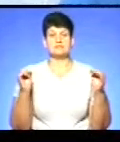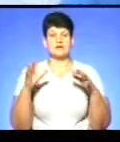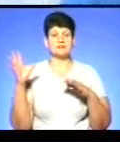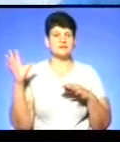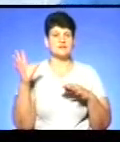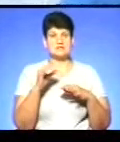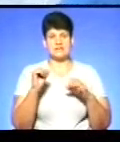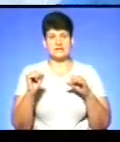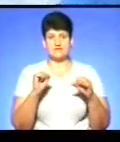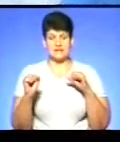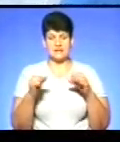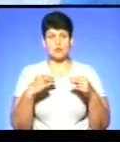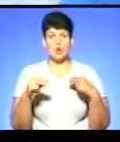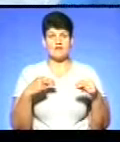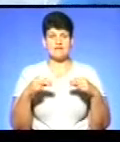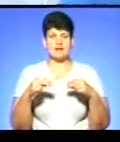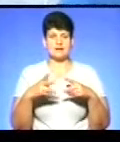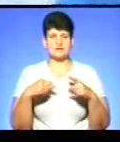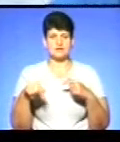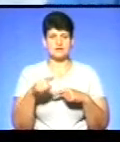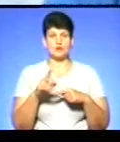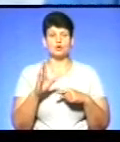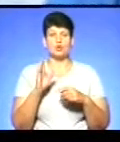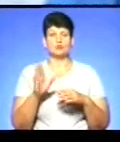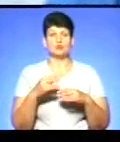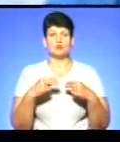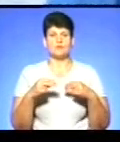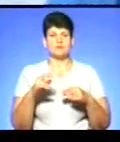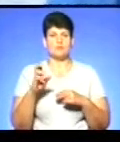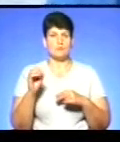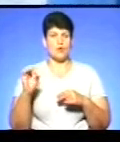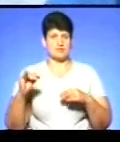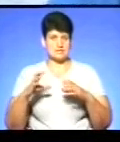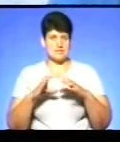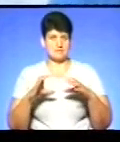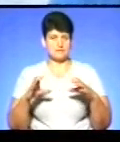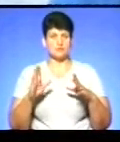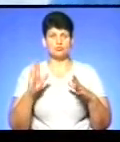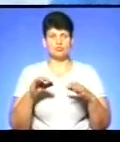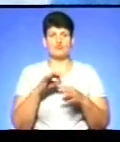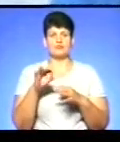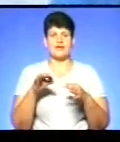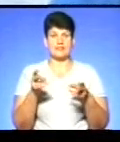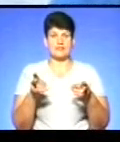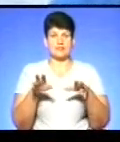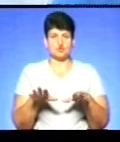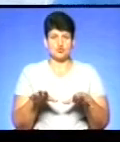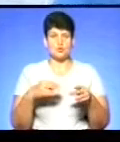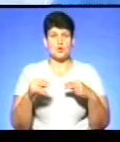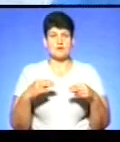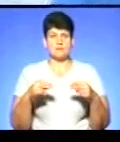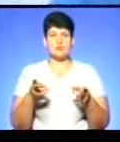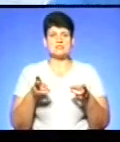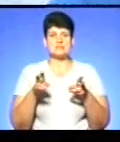мереж, які торгуються мистецт-боксами, для того, щоб був надлишок в торгівлі, бо тут